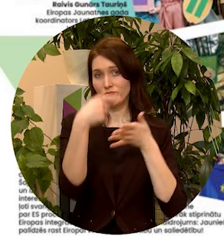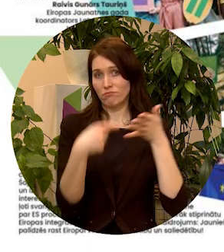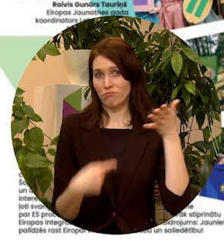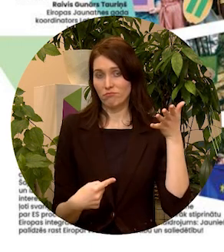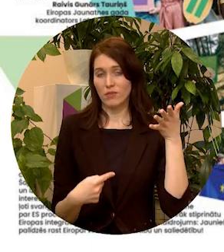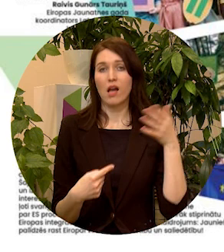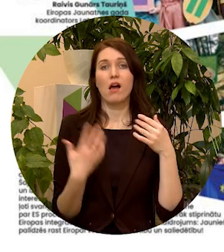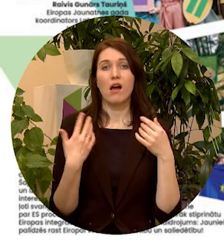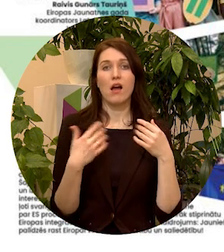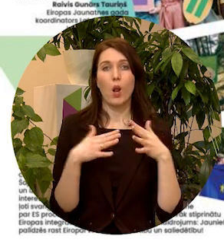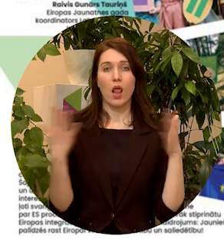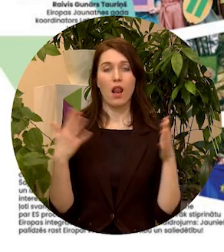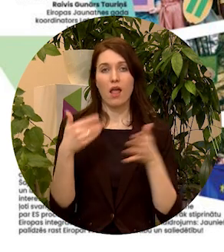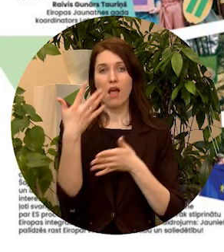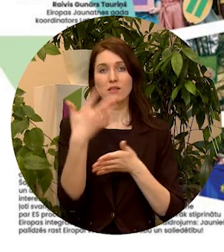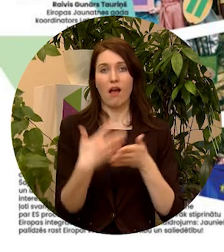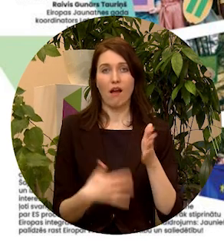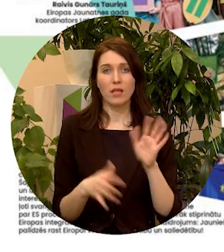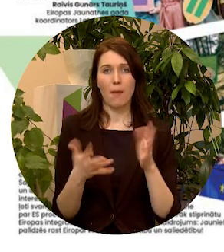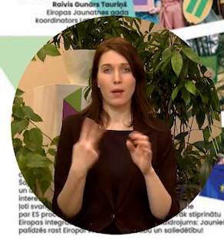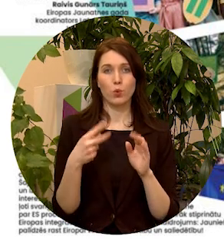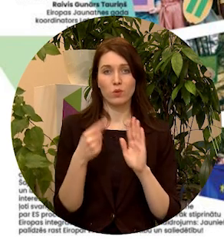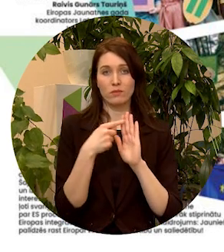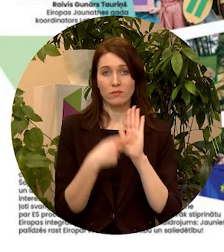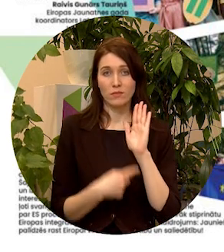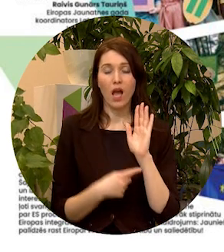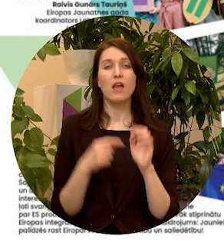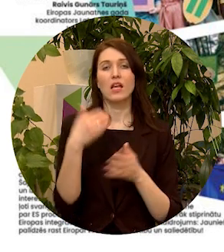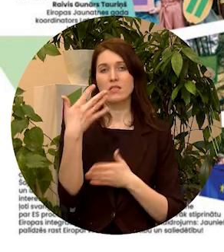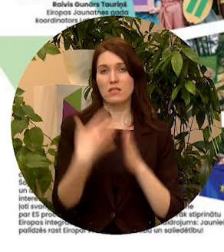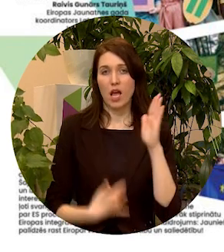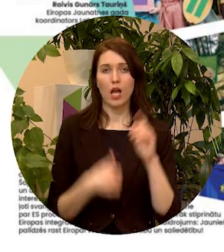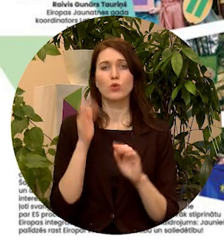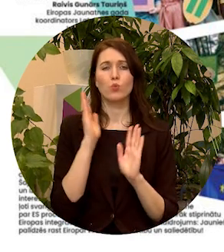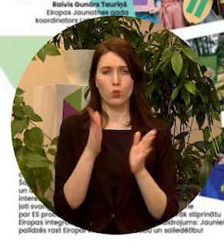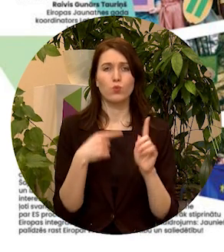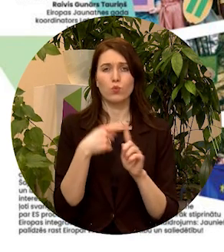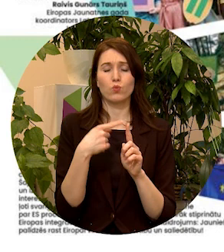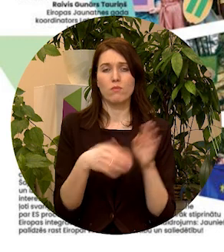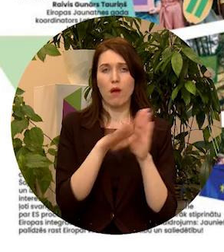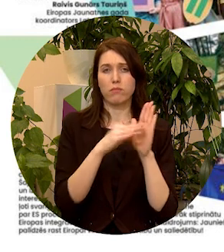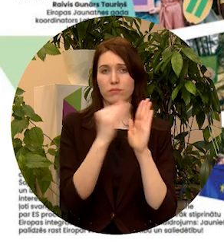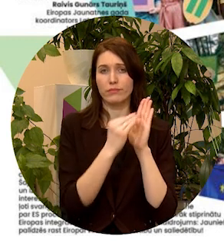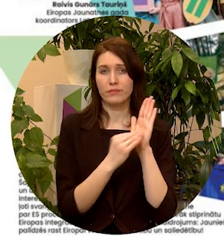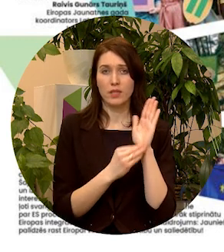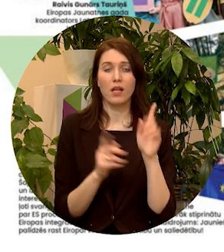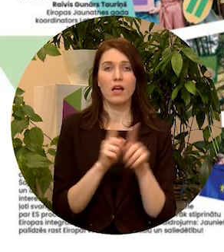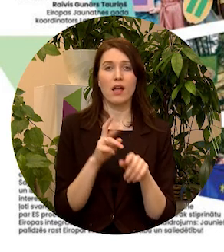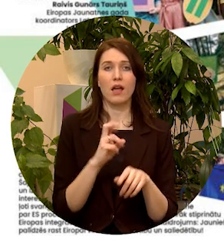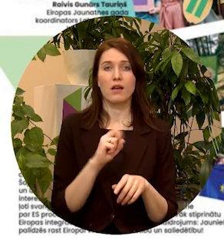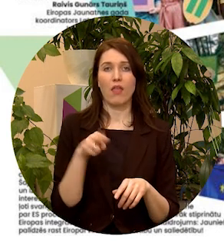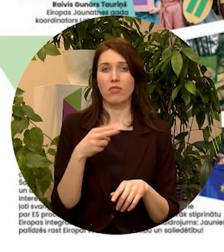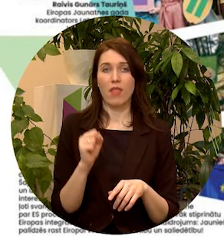lielajā vīziju sarakstā, un šis tas saraksts noteikti tiks papildināts un turpināts, kā jau arī randa minēja,